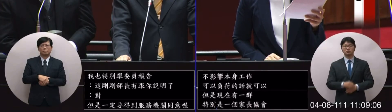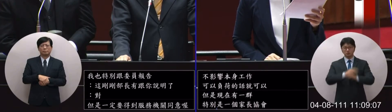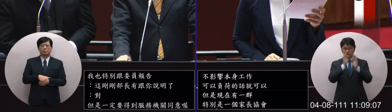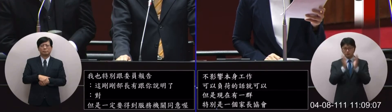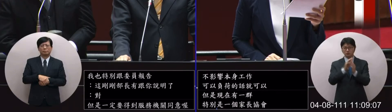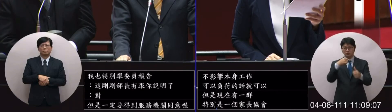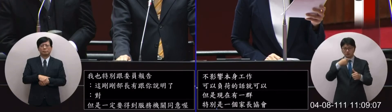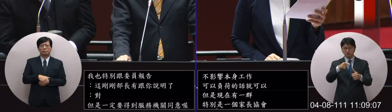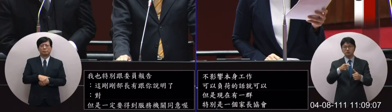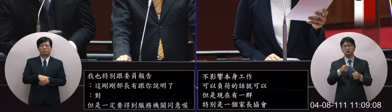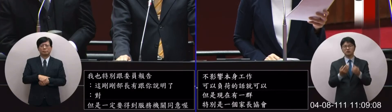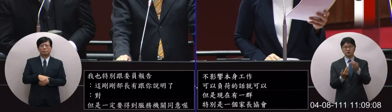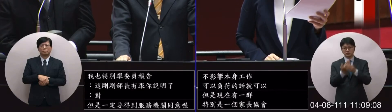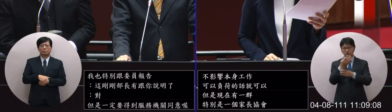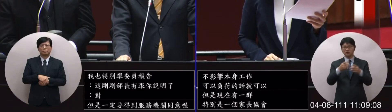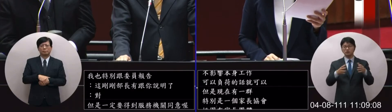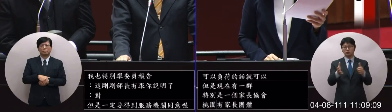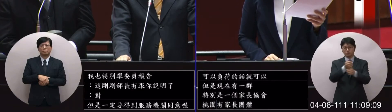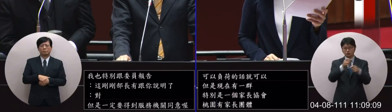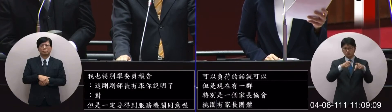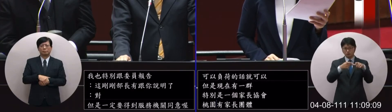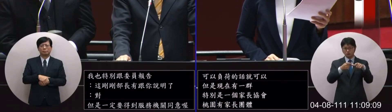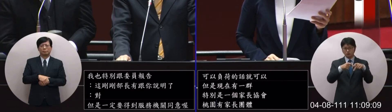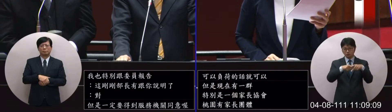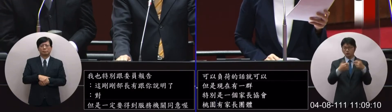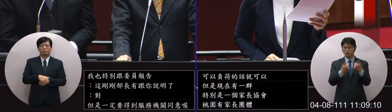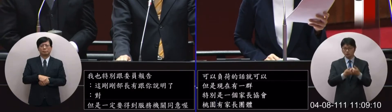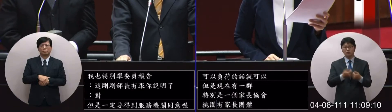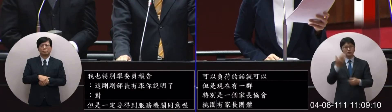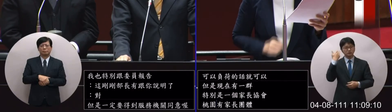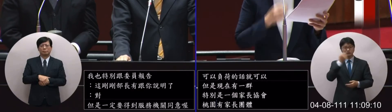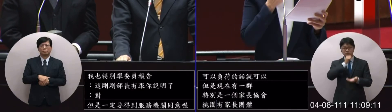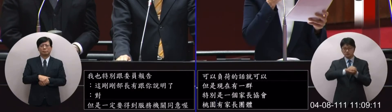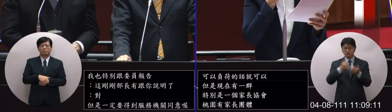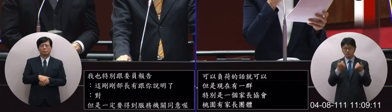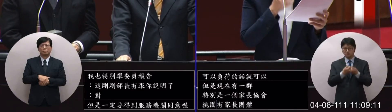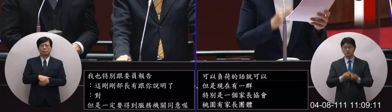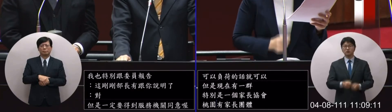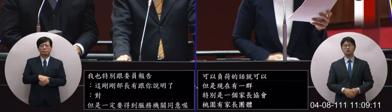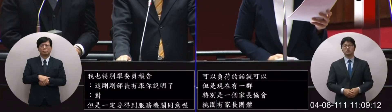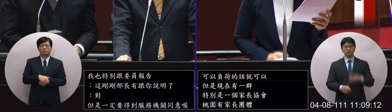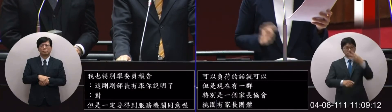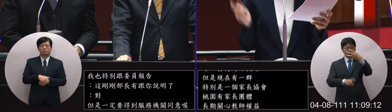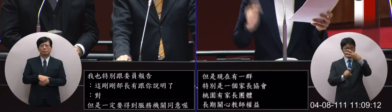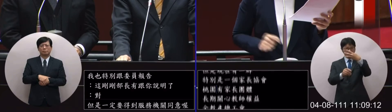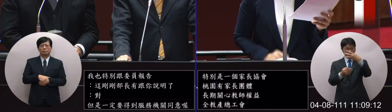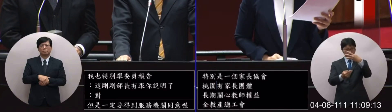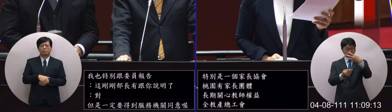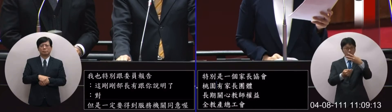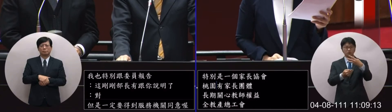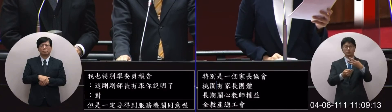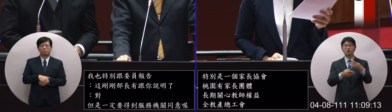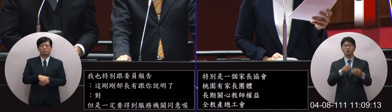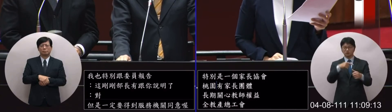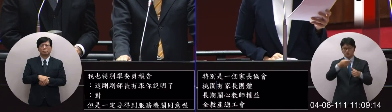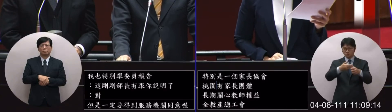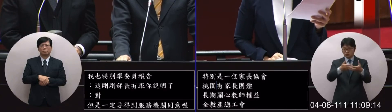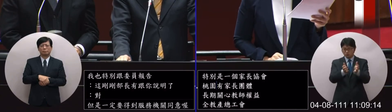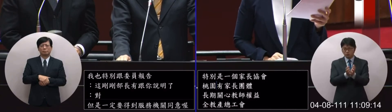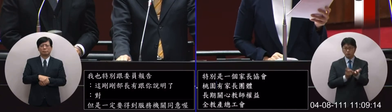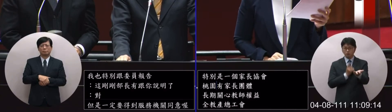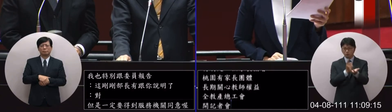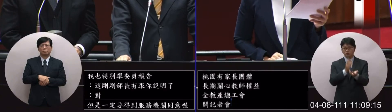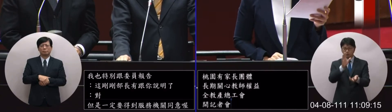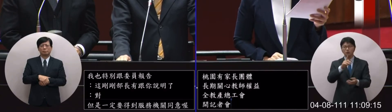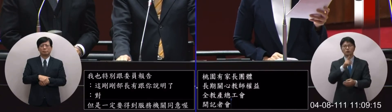總工會他們之前有開個記者會這記者會的時間是上個月的3月19號教育部有參加教育部